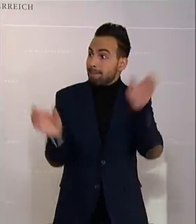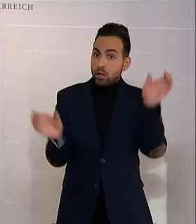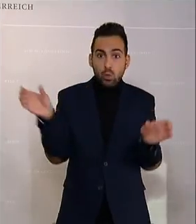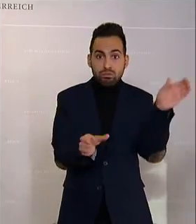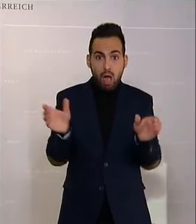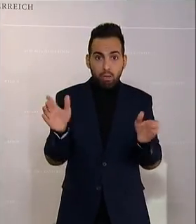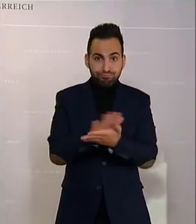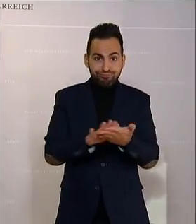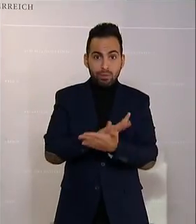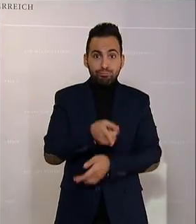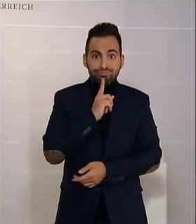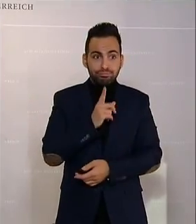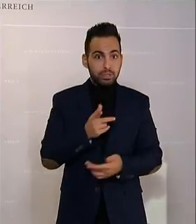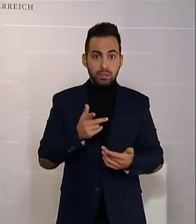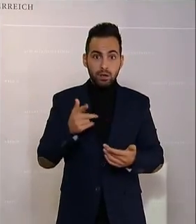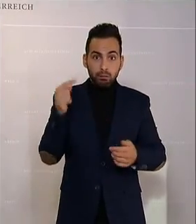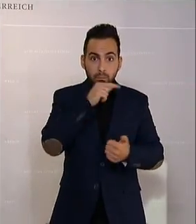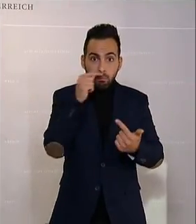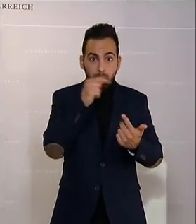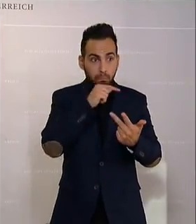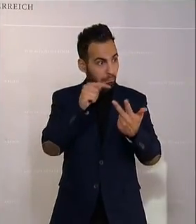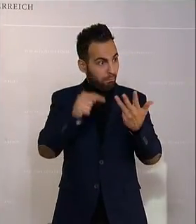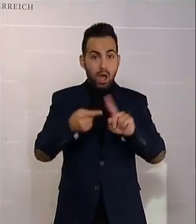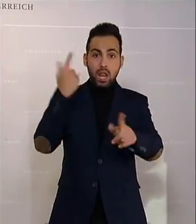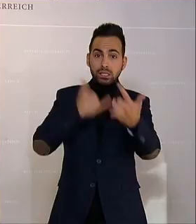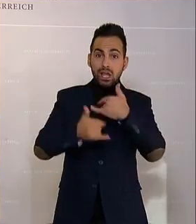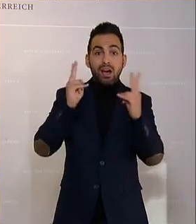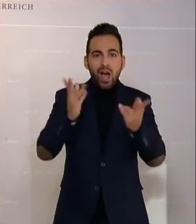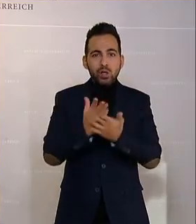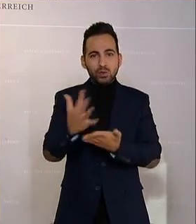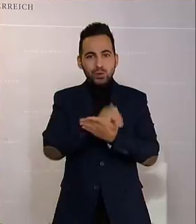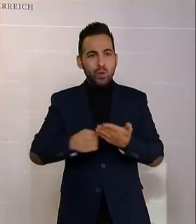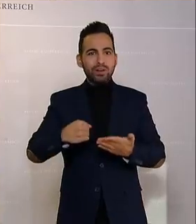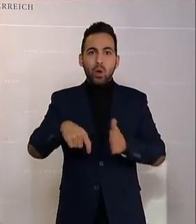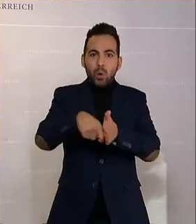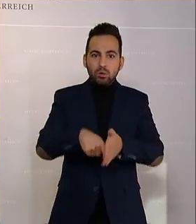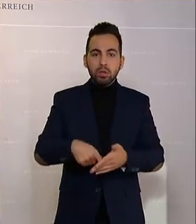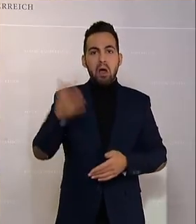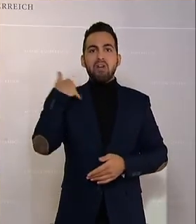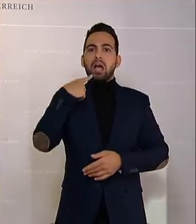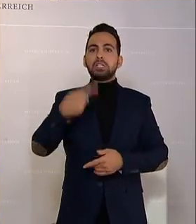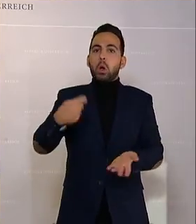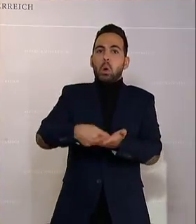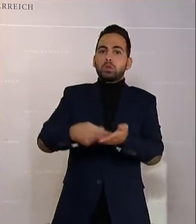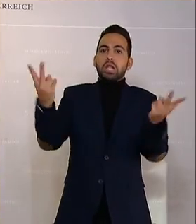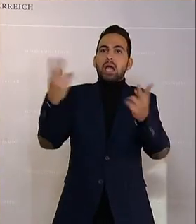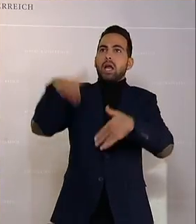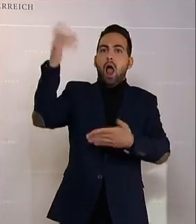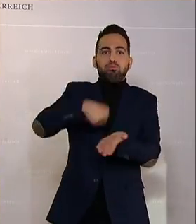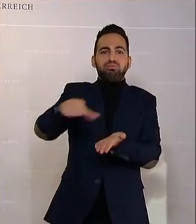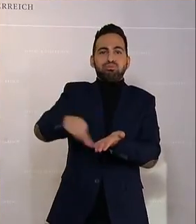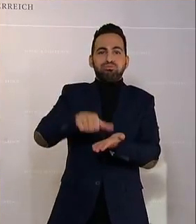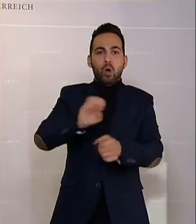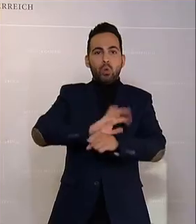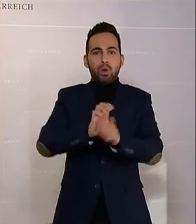Versäumnisse, die Sie im letzten Jahr korrigieren hätten können. Koste es, was es wolle, war die Vorgabe dieser Bundesregierung in der Bekämpfung der Corona